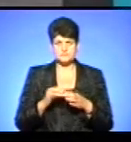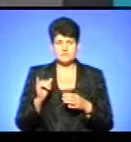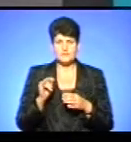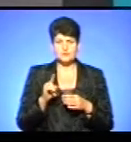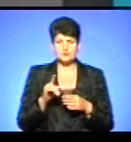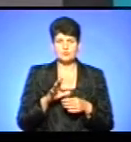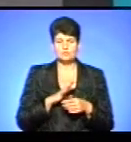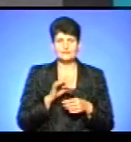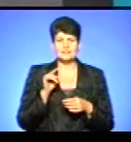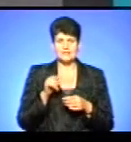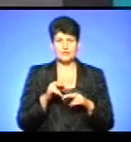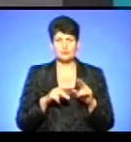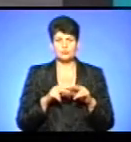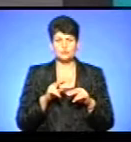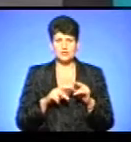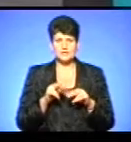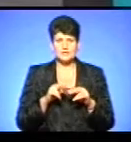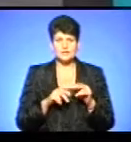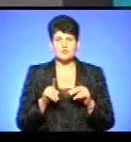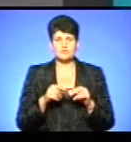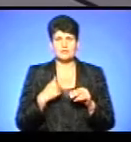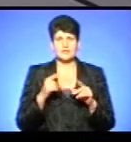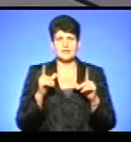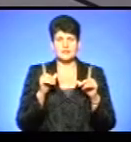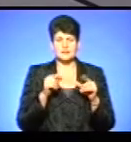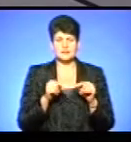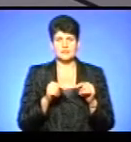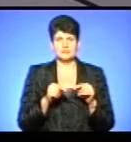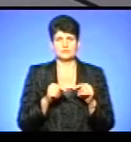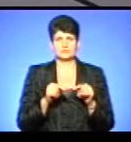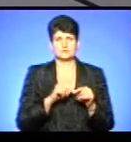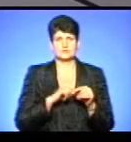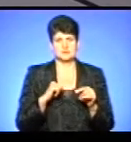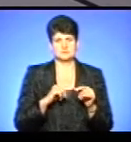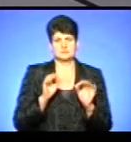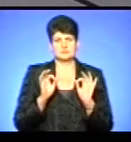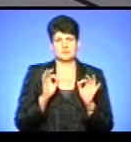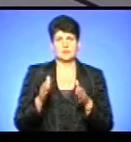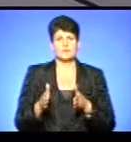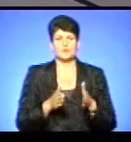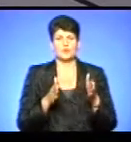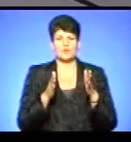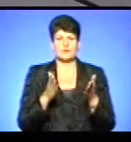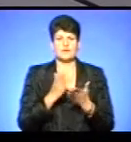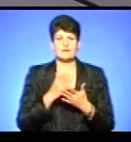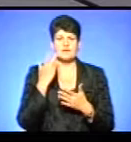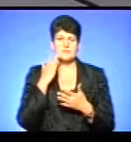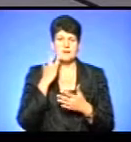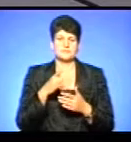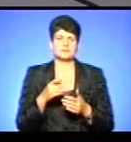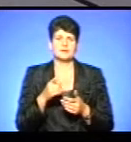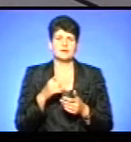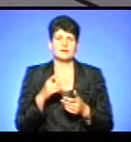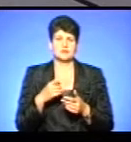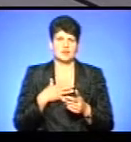був таким чином побудований, щоб ми їхали по найбезпечнішим дорогам, через те, що в Америці існують хайвеї, це так як